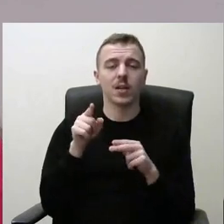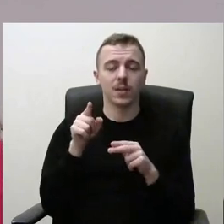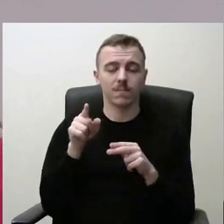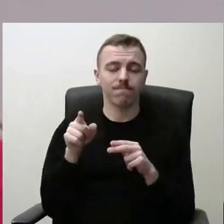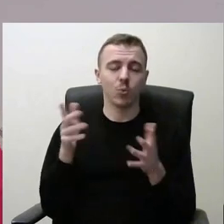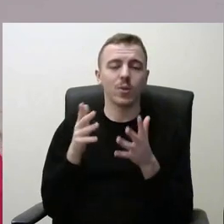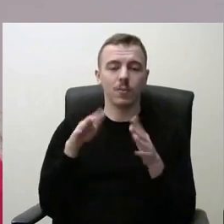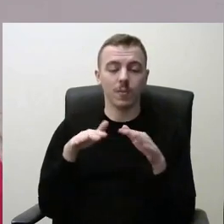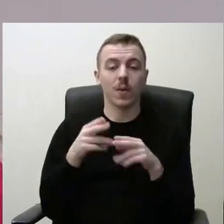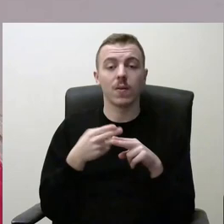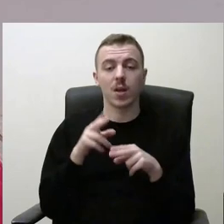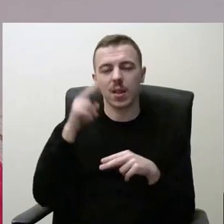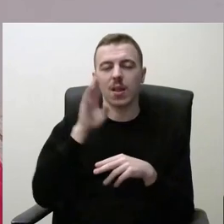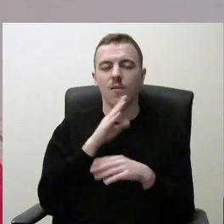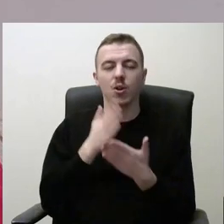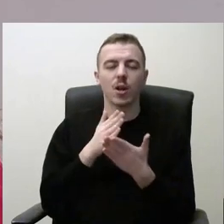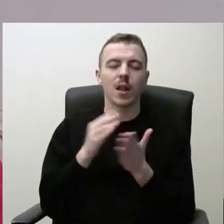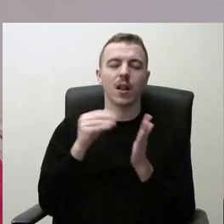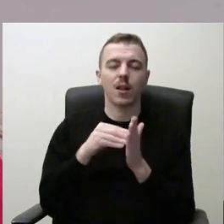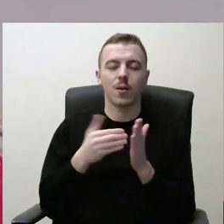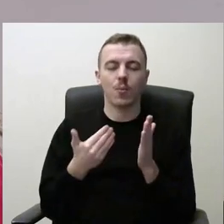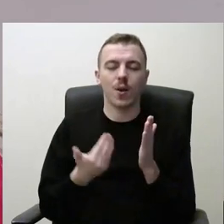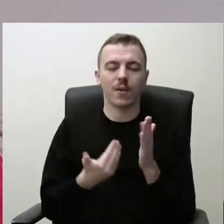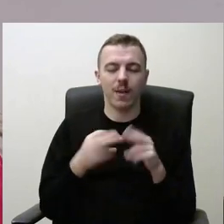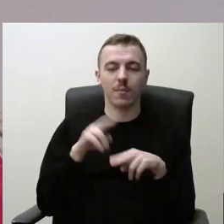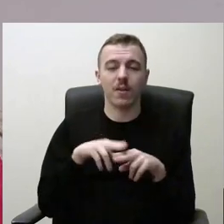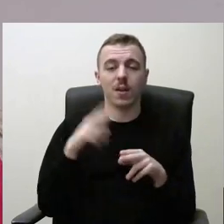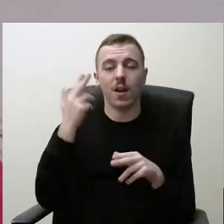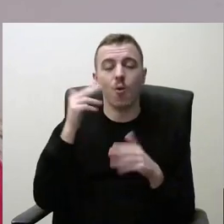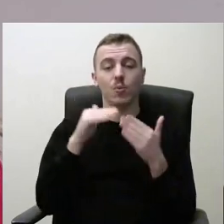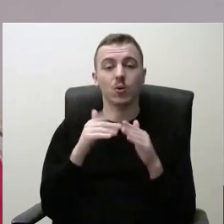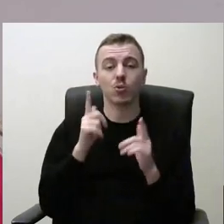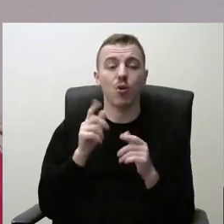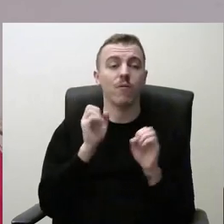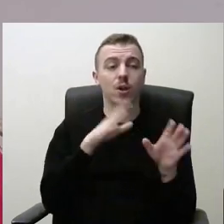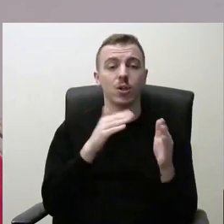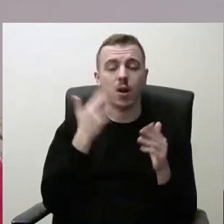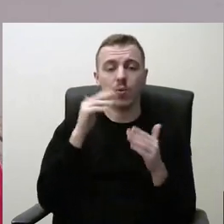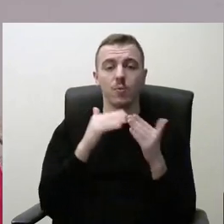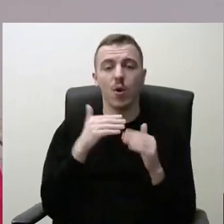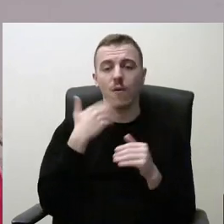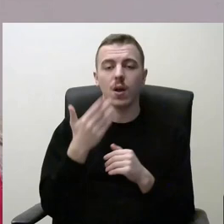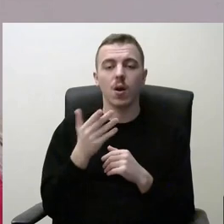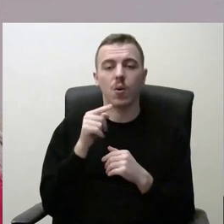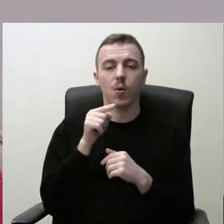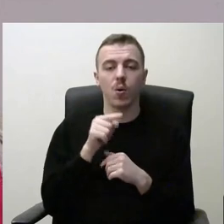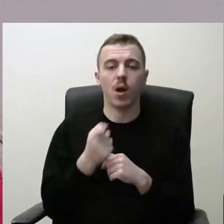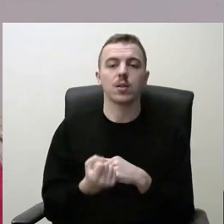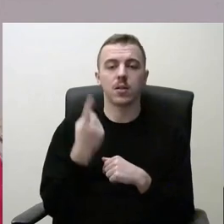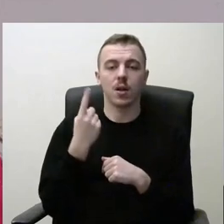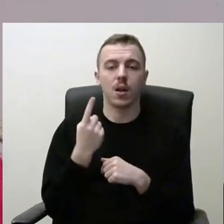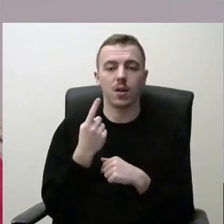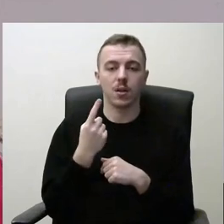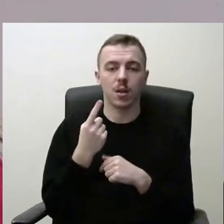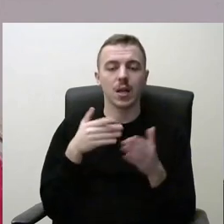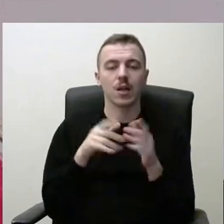tėvai tuomet deklaruoja gyvenamą vietą Kauno mieste ir veža vaiką į Kauno miestą. Ir tik taip po keliarių metų atsiranda iki